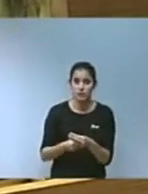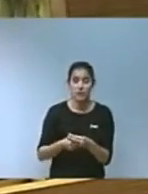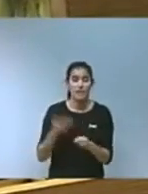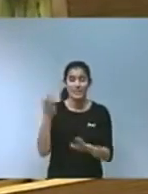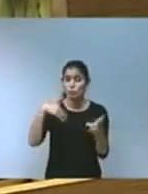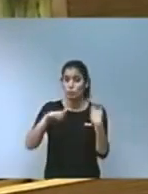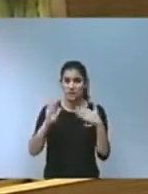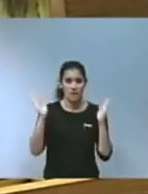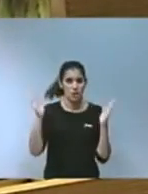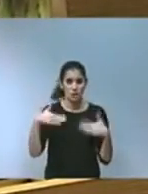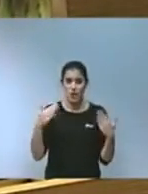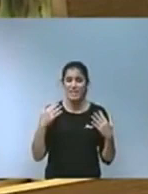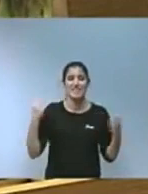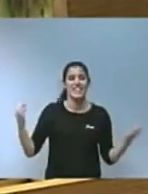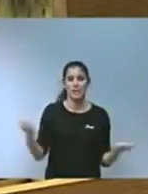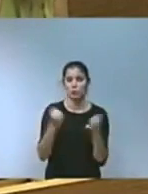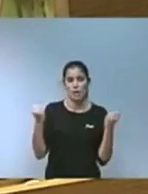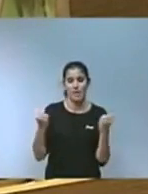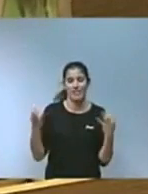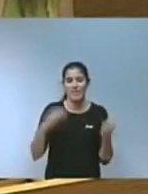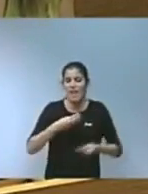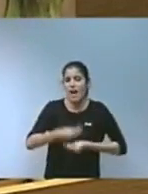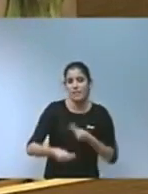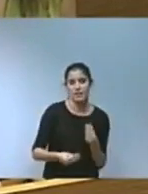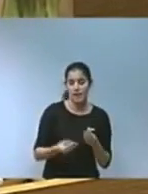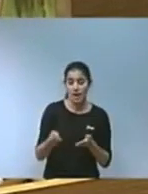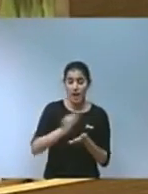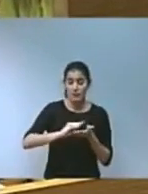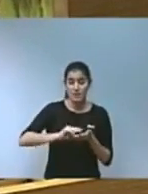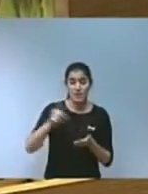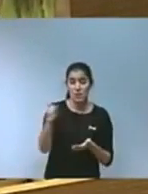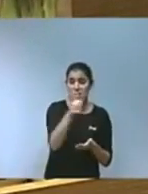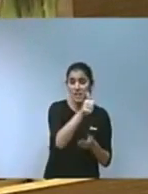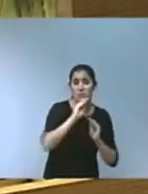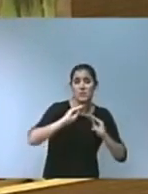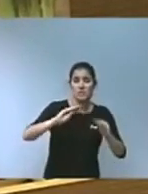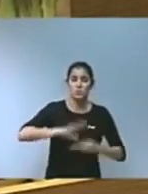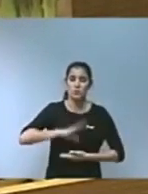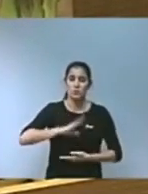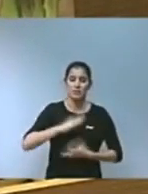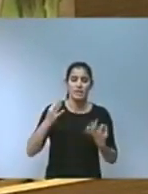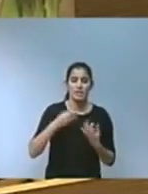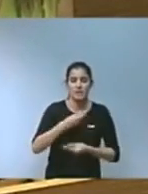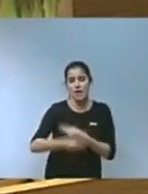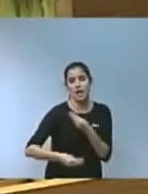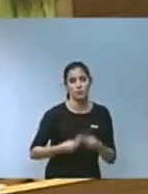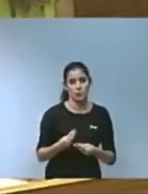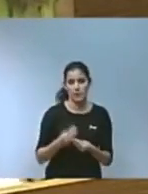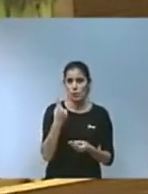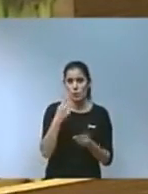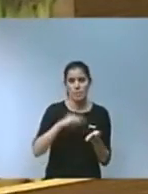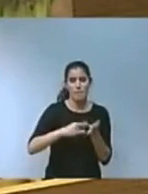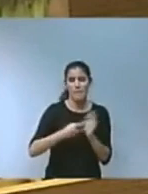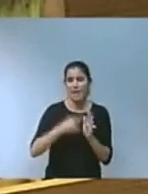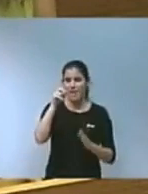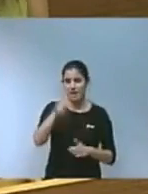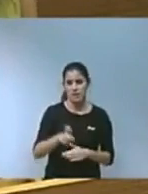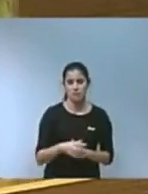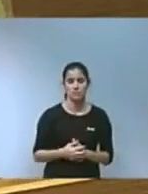d'actuar Cada administració amb les seues competències haurà de tindre un pla que desenvolupi